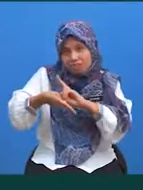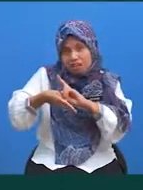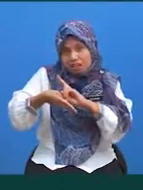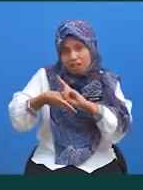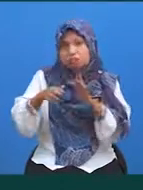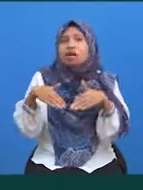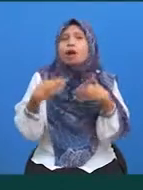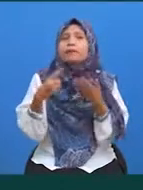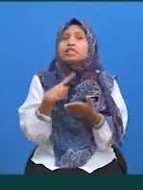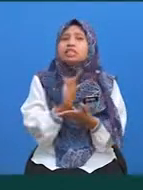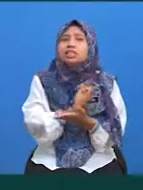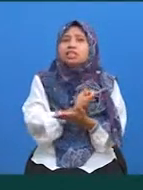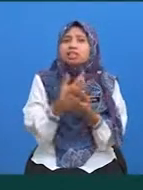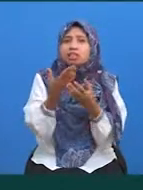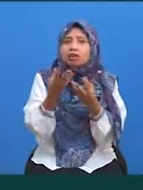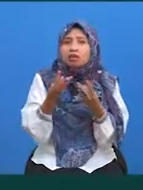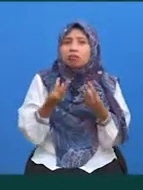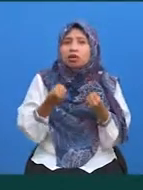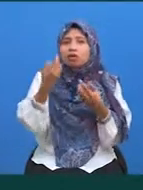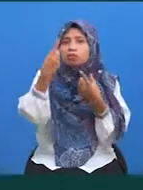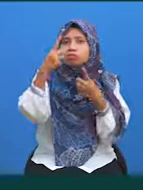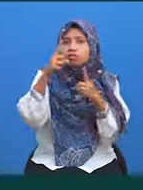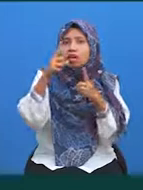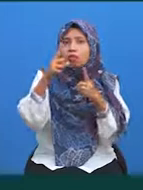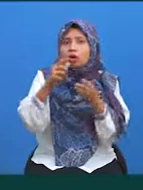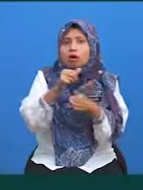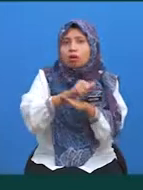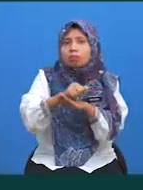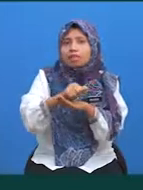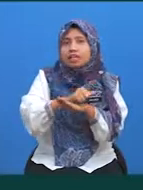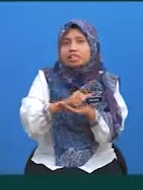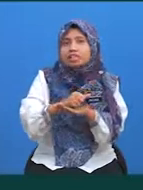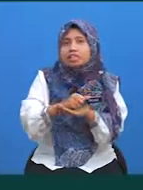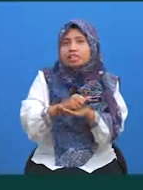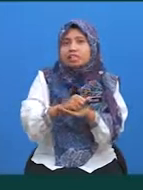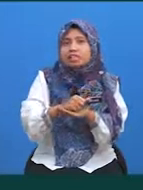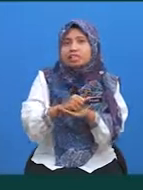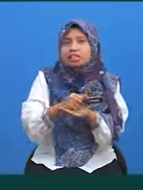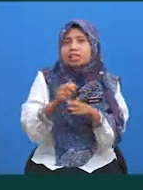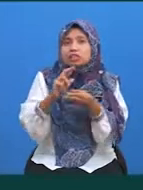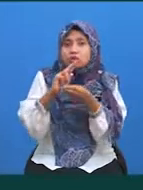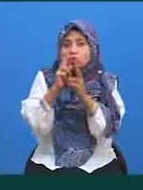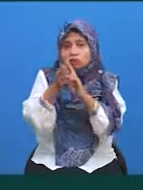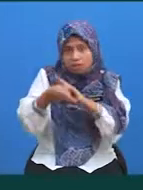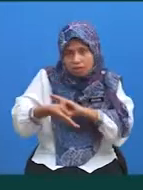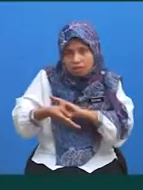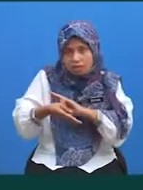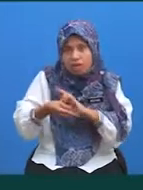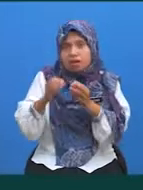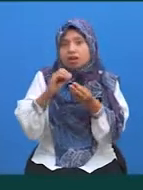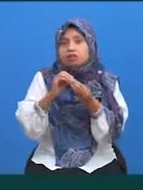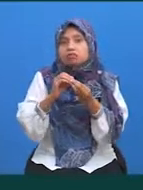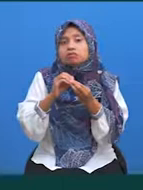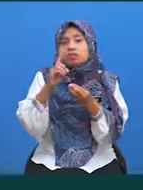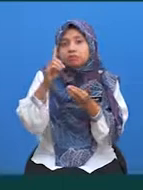bagaimana kita hendak menjawab soalan aplikasi inverse? Apakah langkah pertama? Ya,